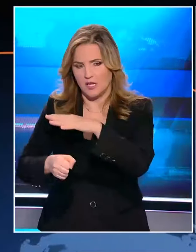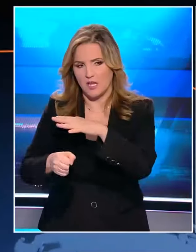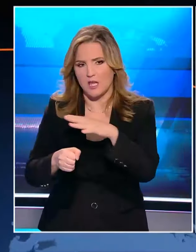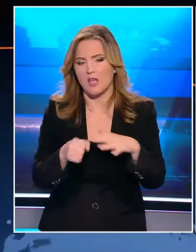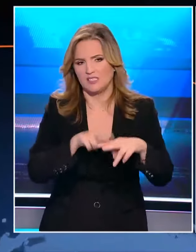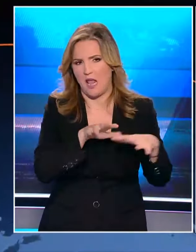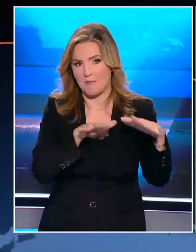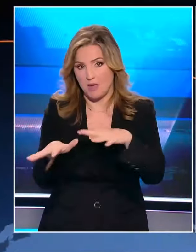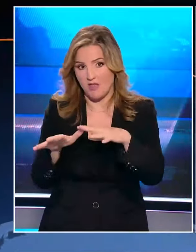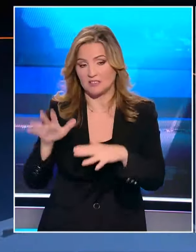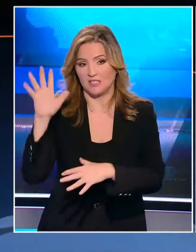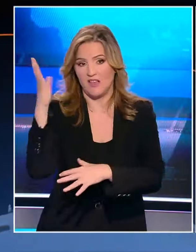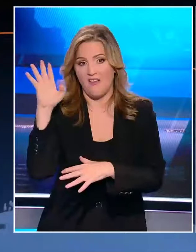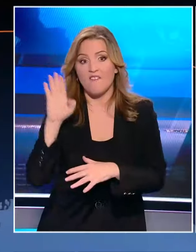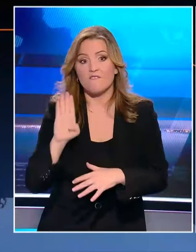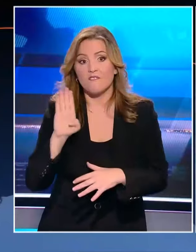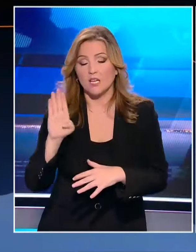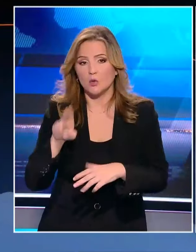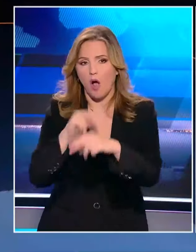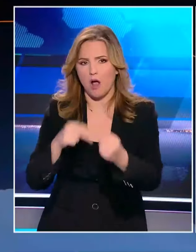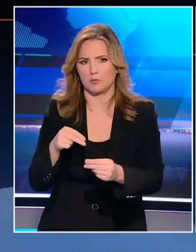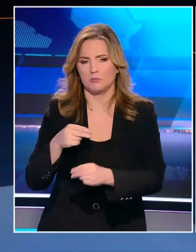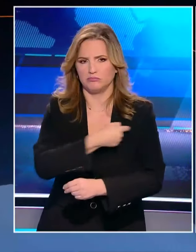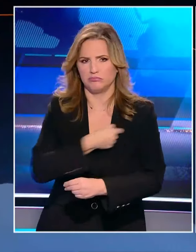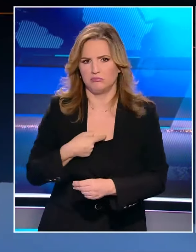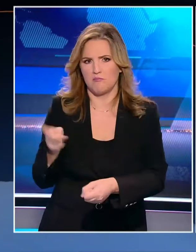ένας από τους κορυφαίους διοικητές της Χεσβολά είναι νεκρός.